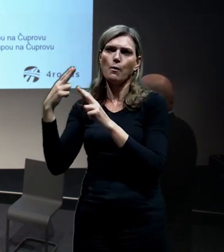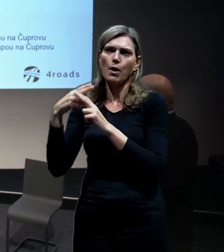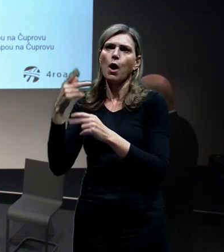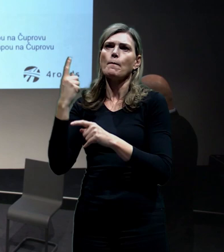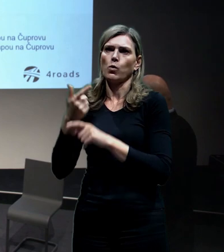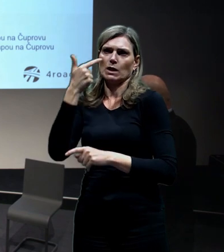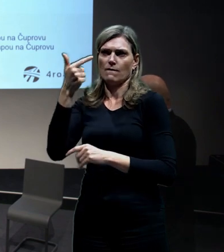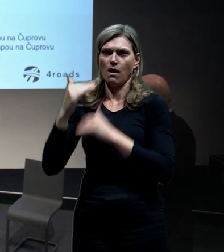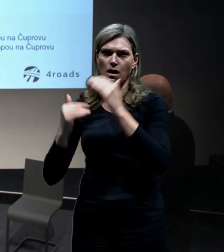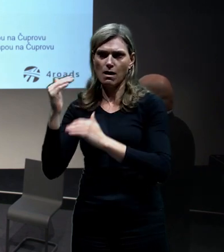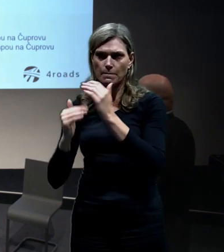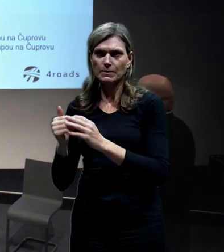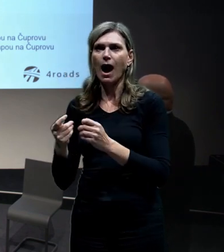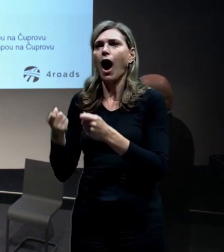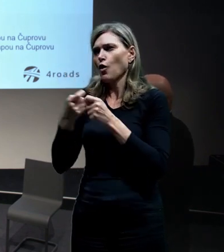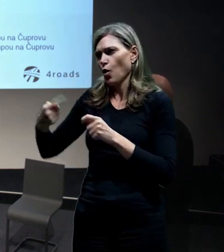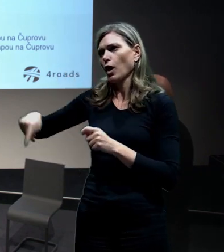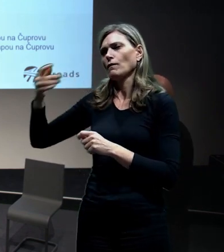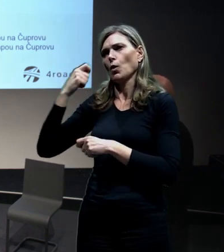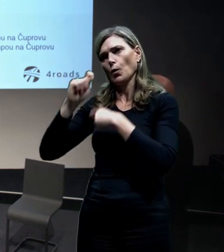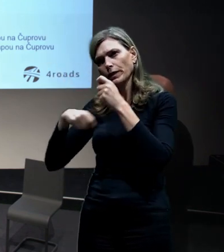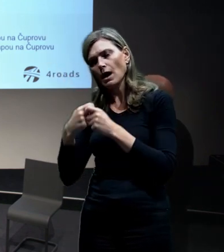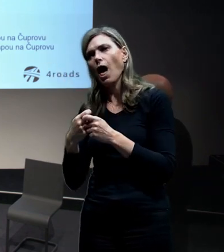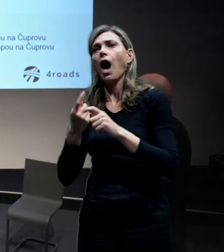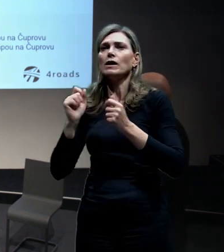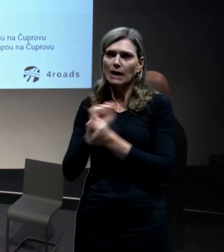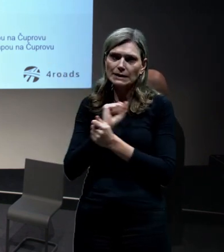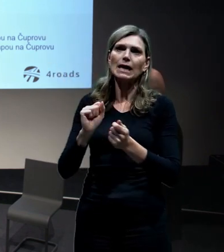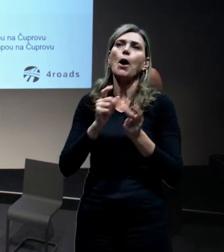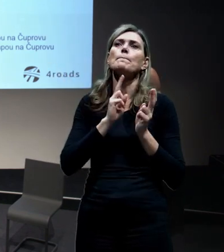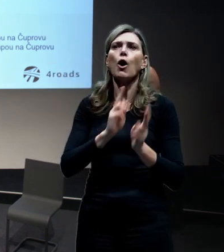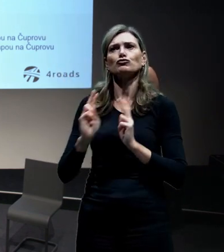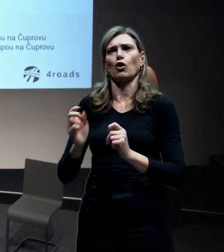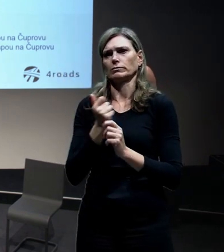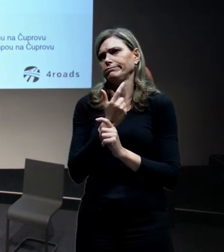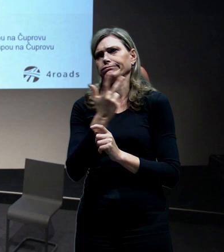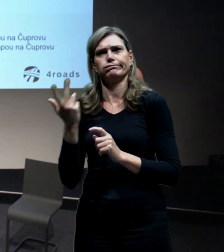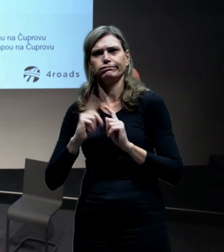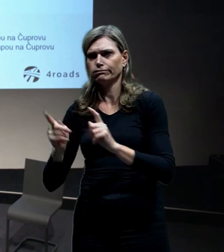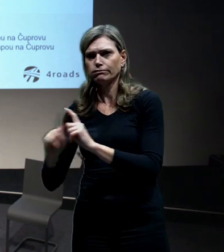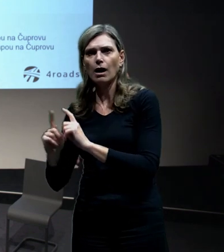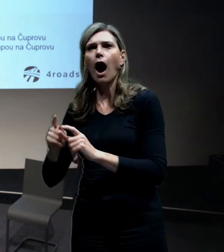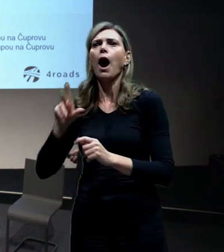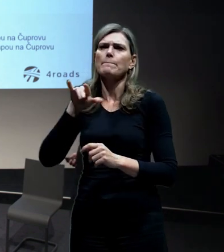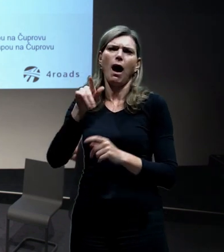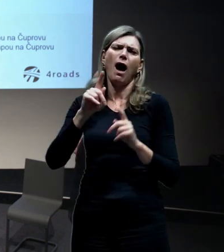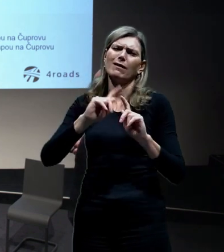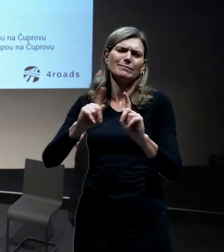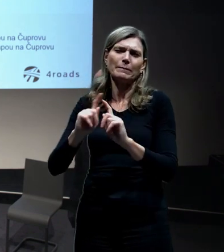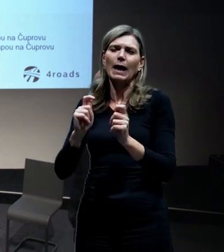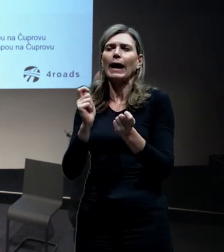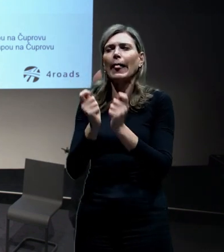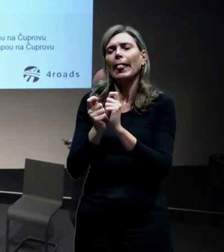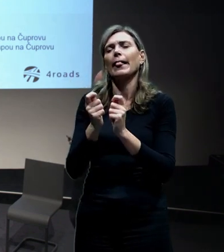stavby. Kolegové zpracovali několik variant z toho dopravního modelu. Ty varianty se líší v zásadě tím, jestli